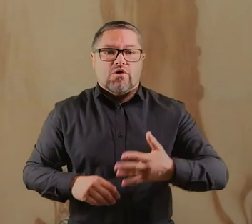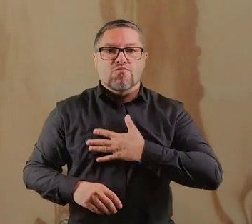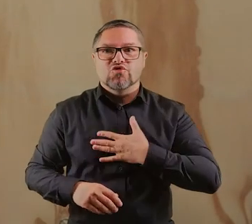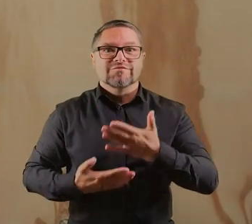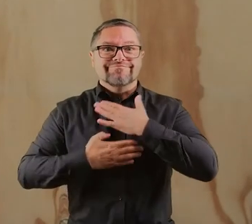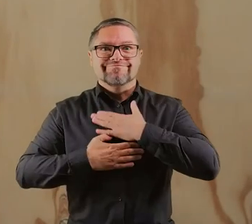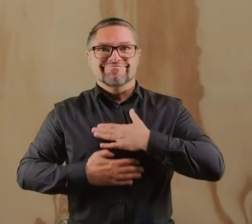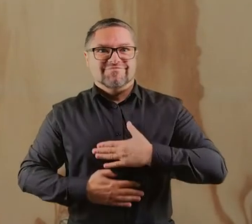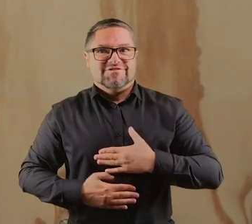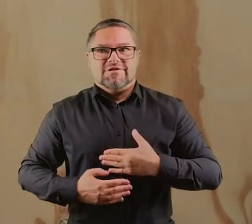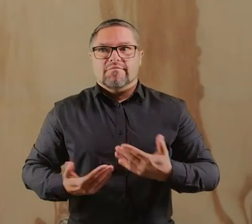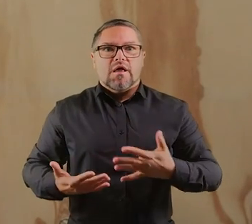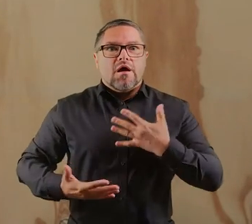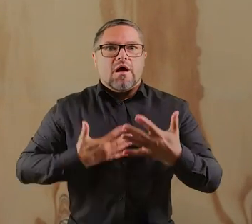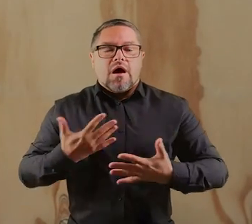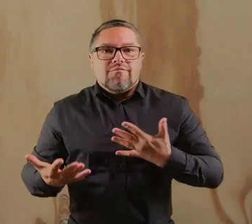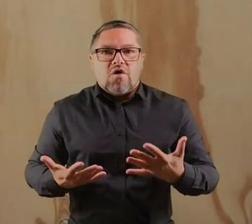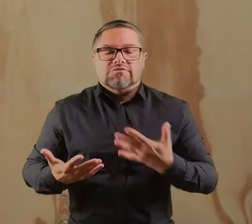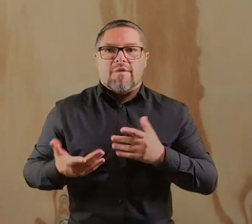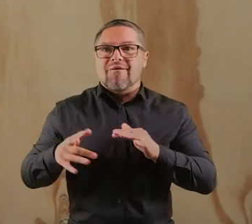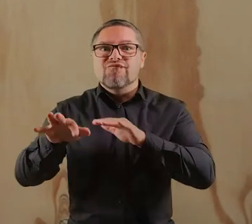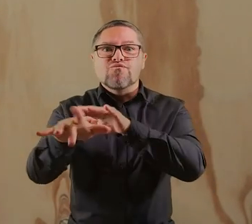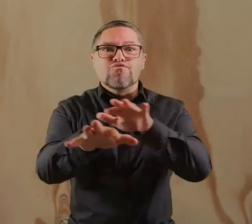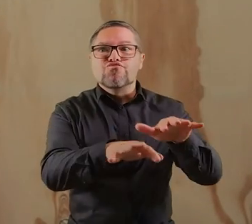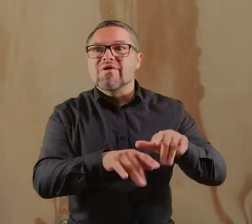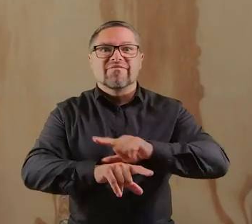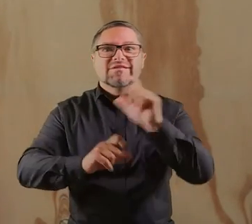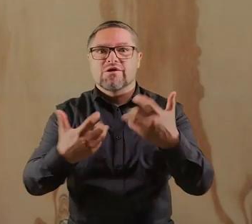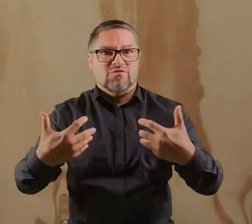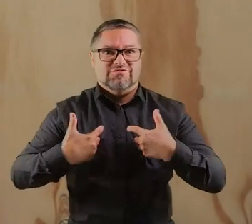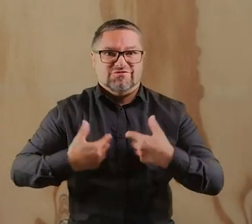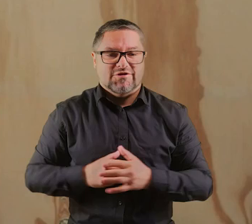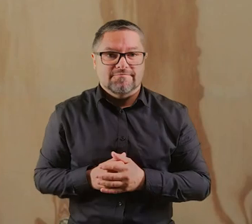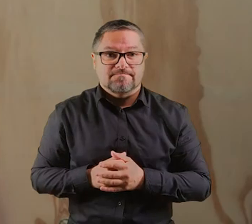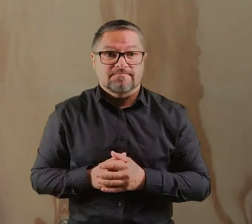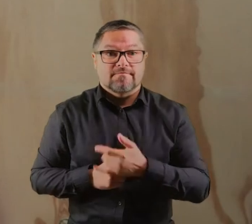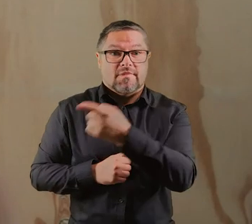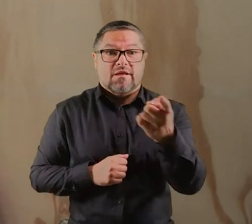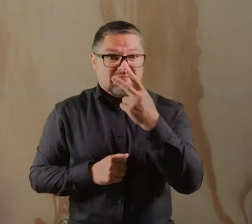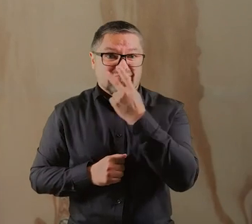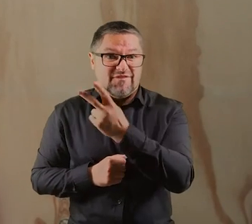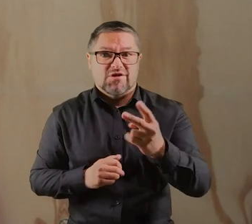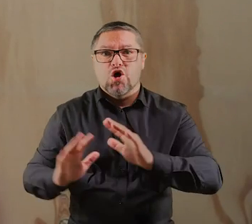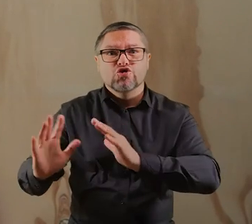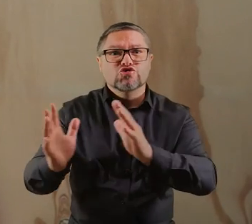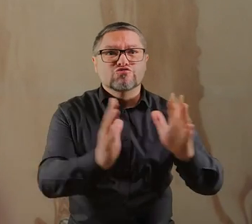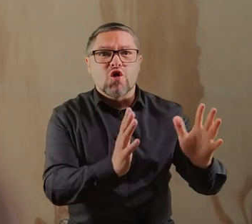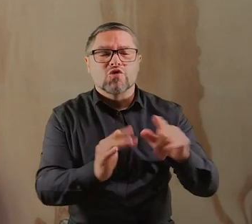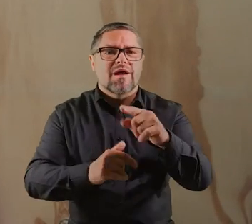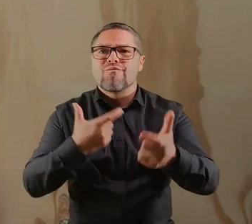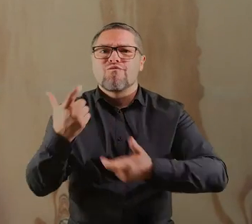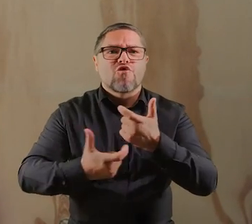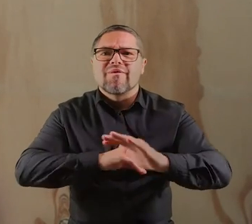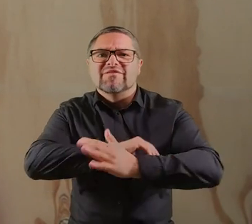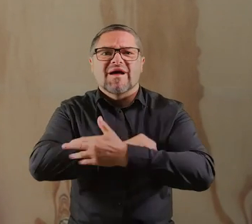Państwu. Daje poczucie satysfakcji i poczucie wpływu na otaczającą rzeczywistość. Także jak Państwo widzicie, tych